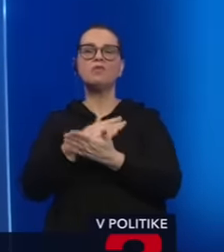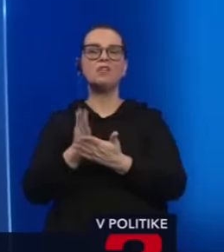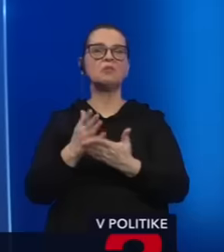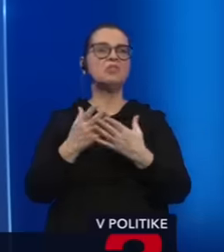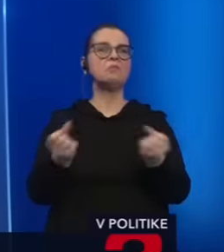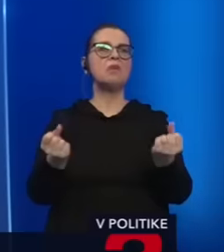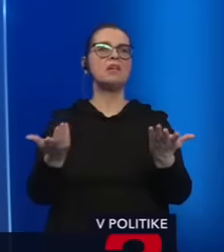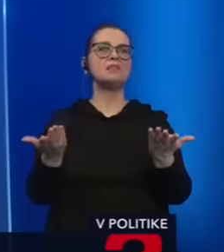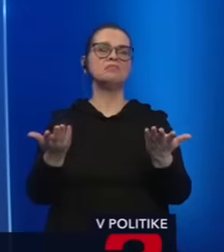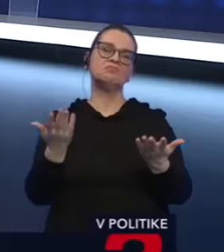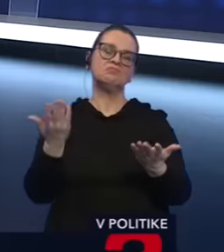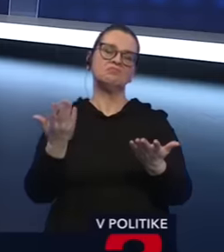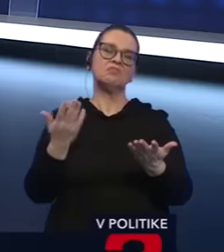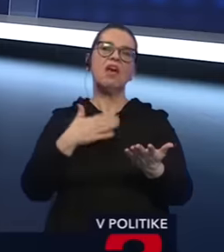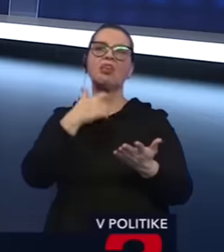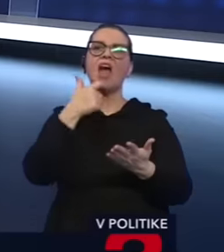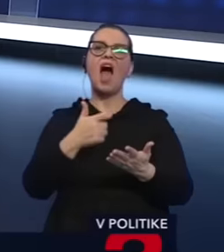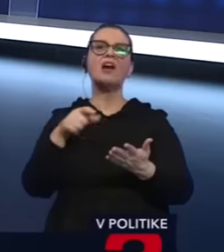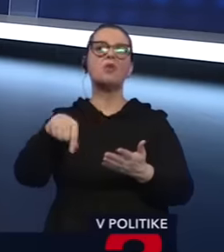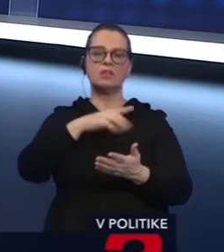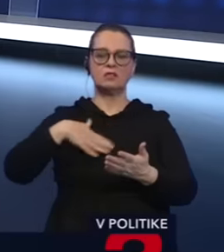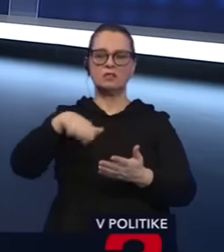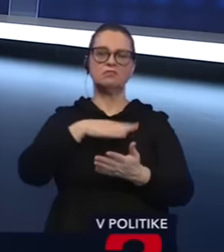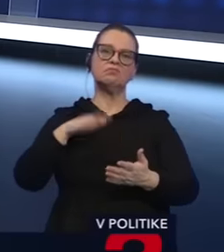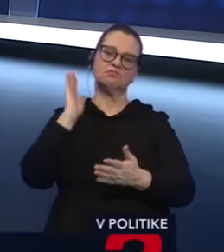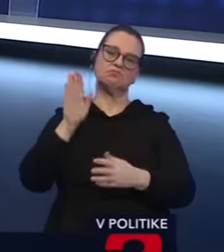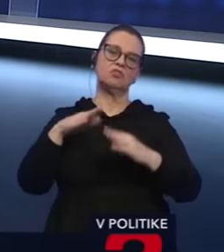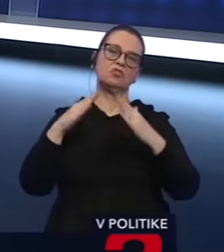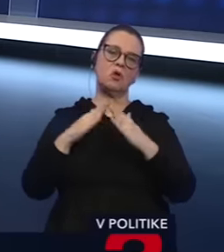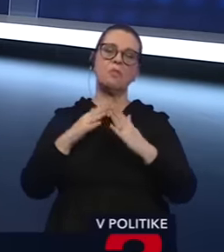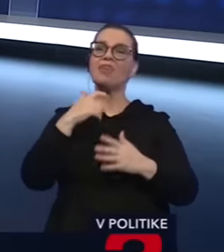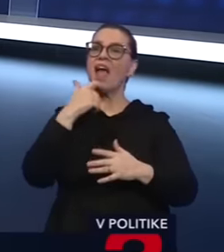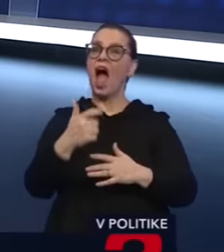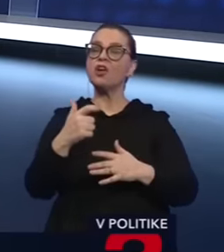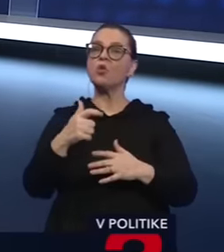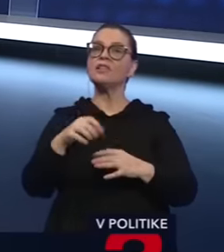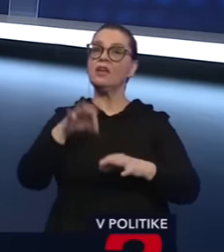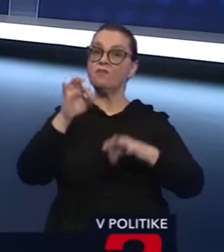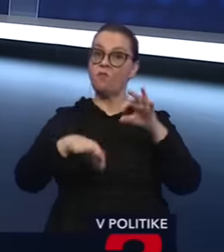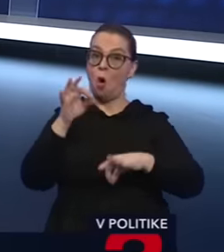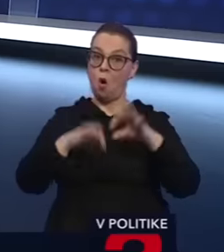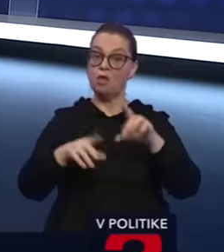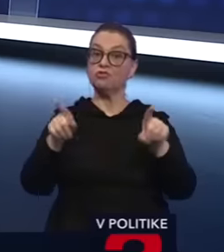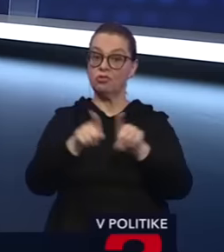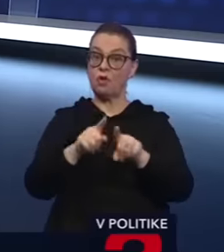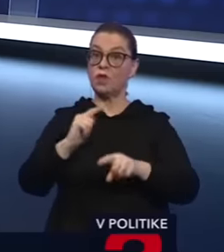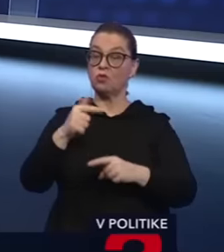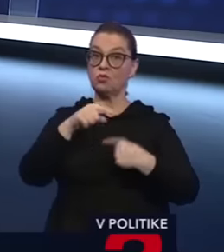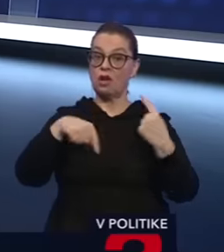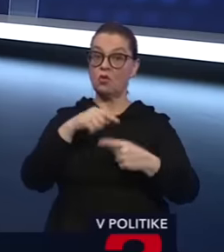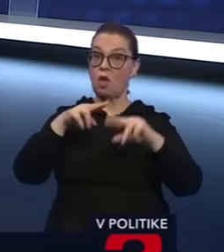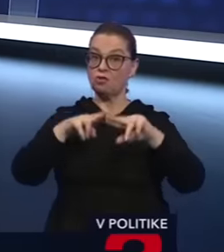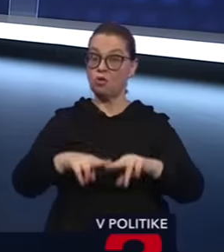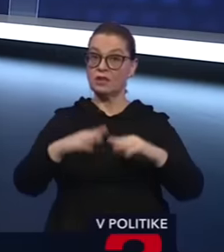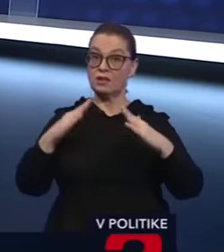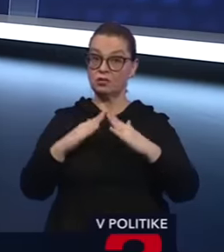zostal v podstate doma. keď národný volič zostane aj pred týmto druhým kolom doma, tak to by bolo to,